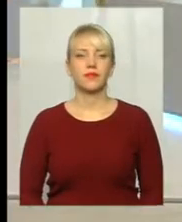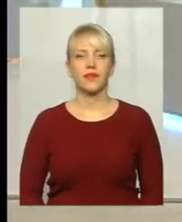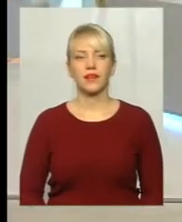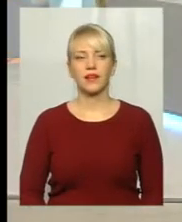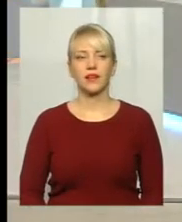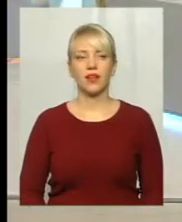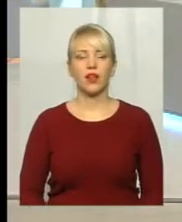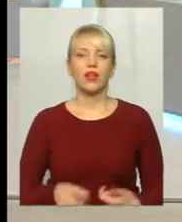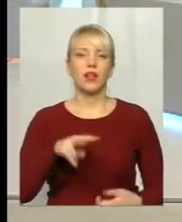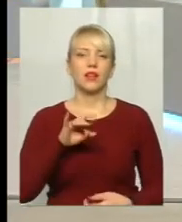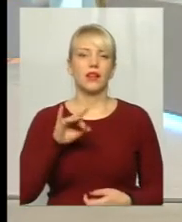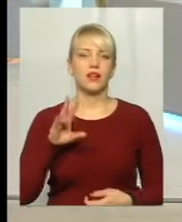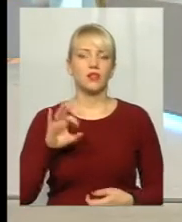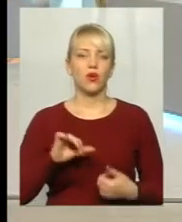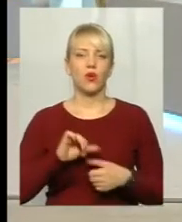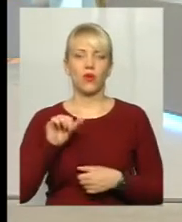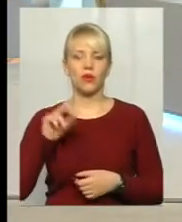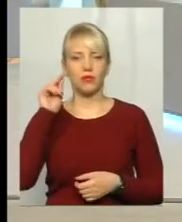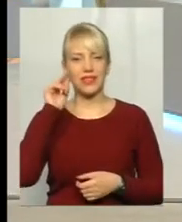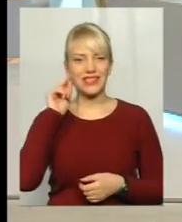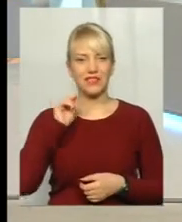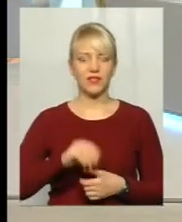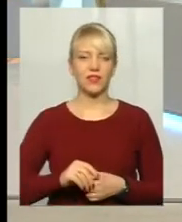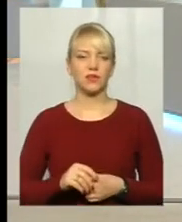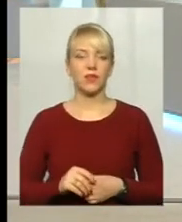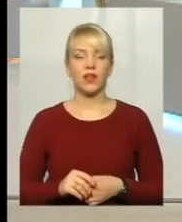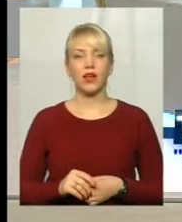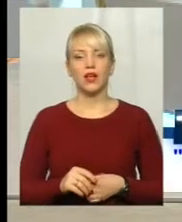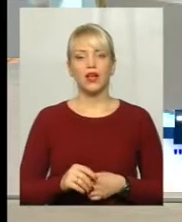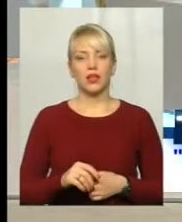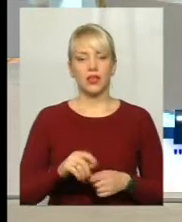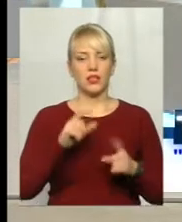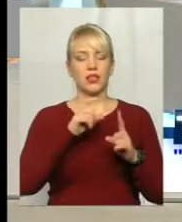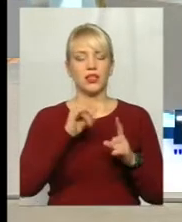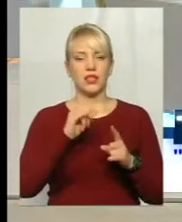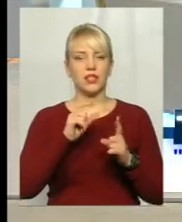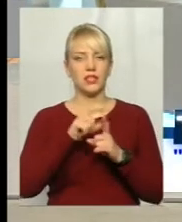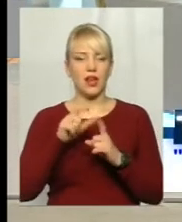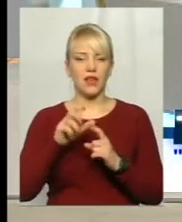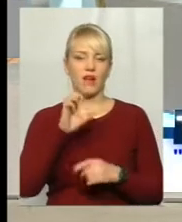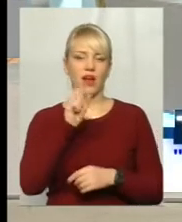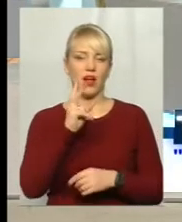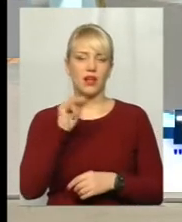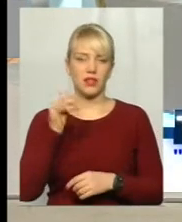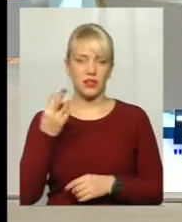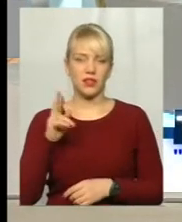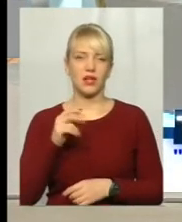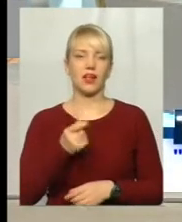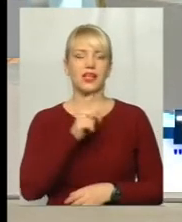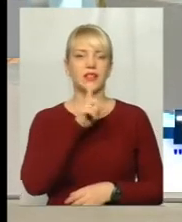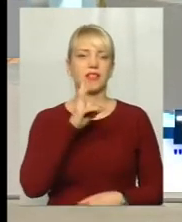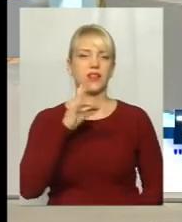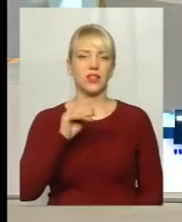Ларисо, крім цифр, слів акція та знижка, які ще маніпуляції нас чекають? Але давайте так